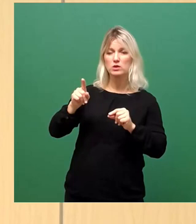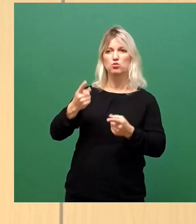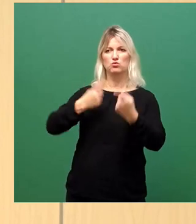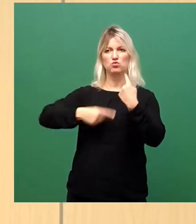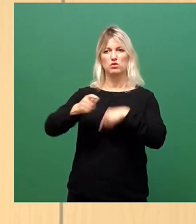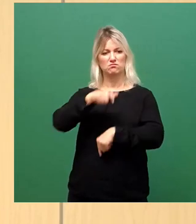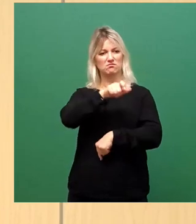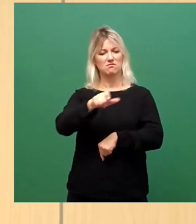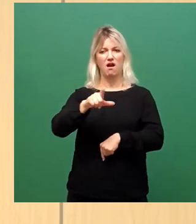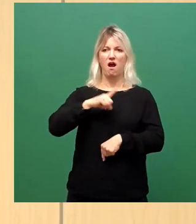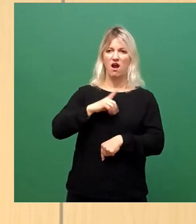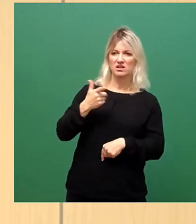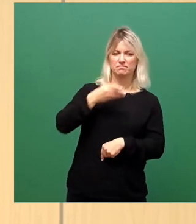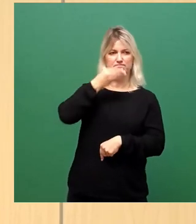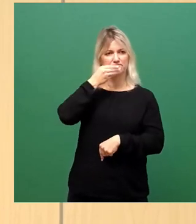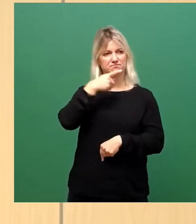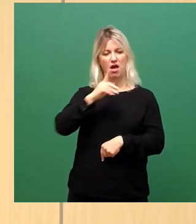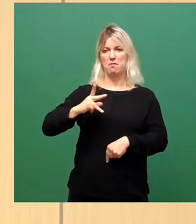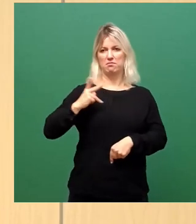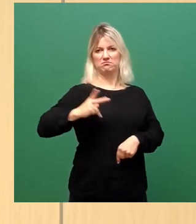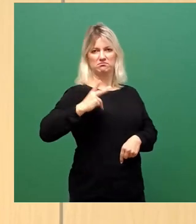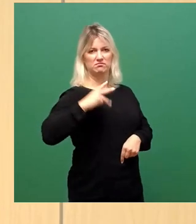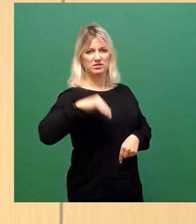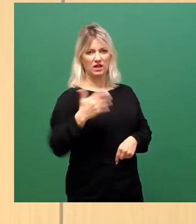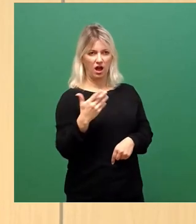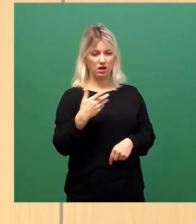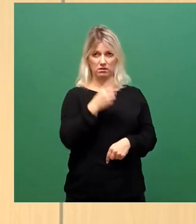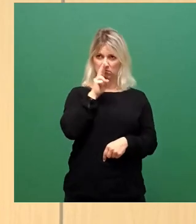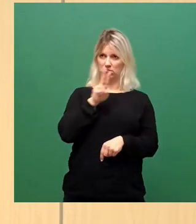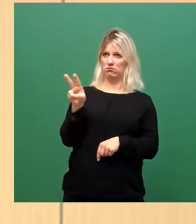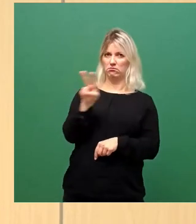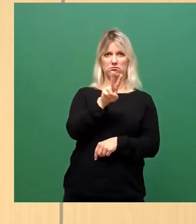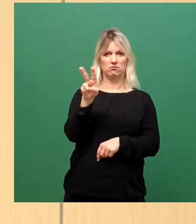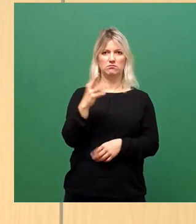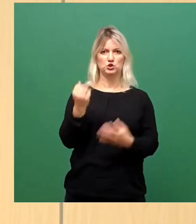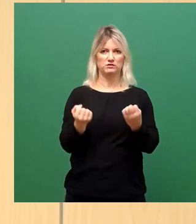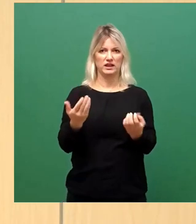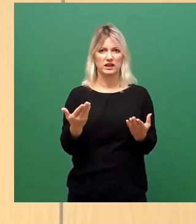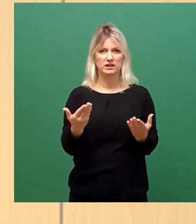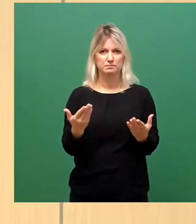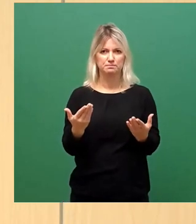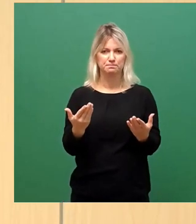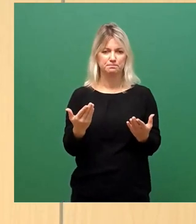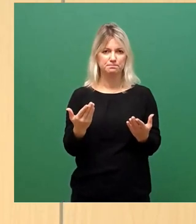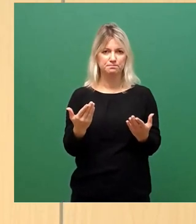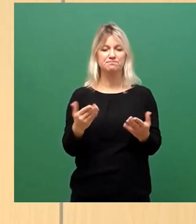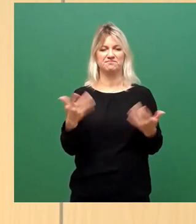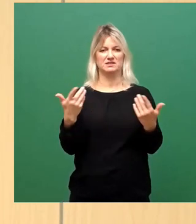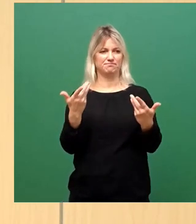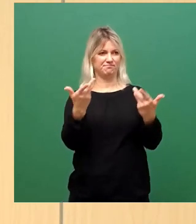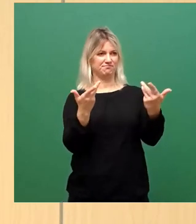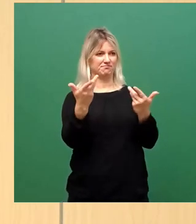lieber nichts sagen sollten. Es fällt mir wirklich sehr schwer, hier bei diesen ganzen Dingen, dieser Pathos, der hier in den